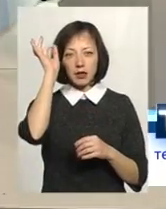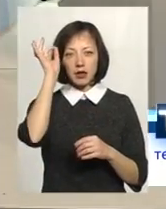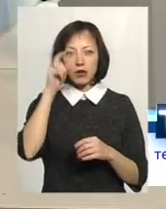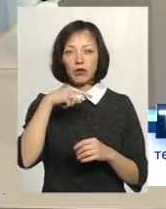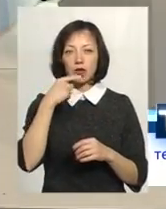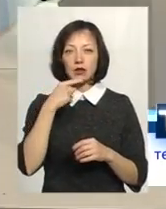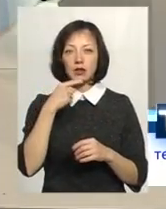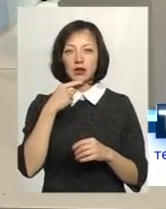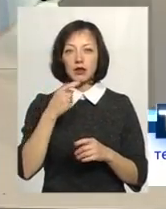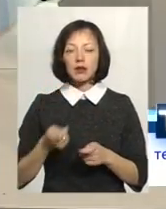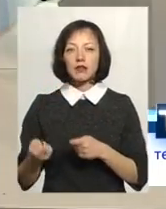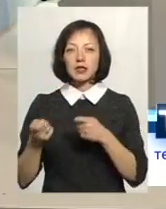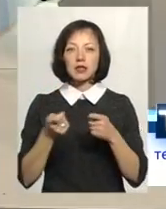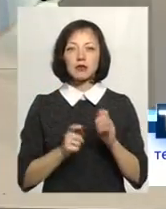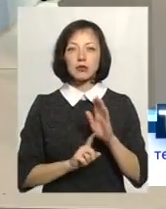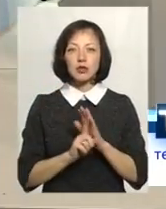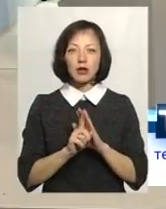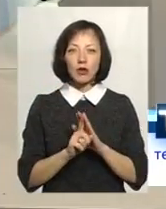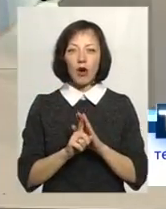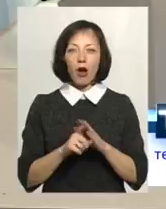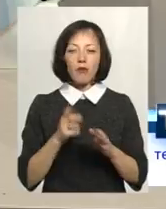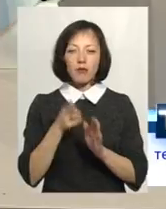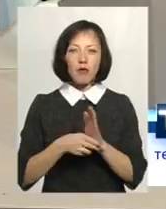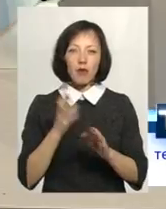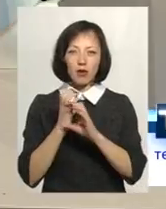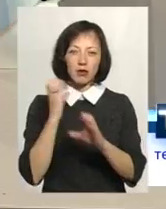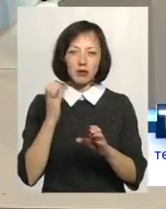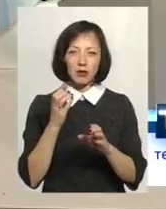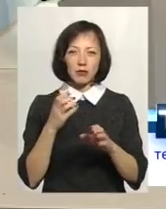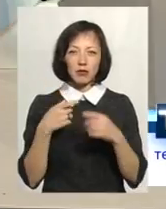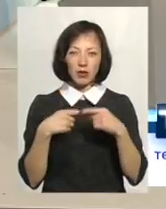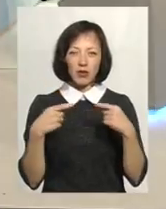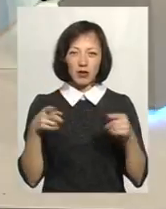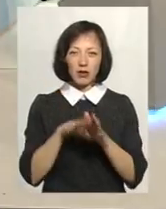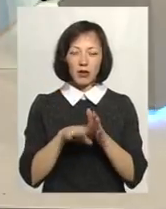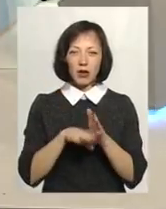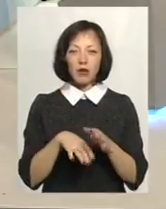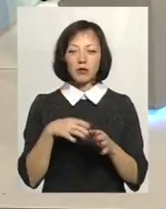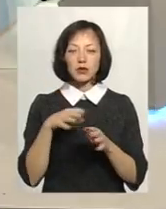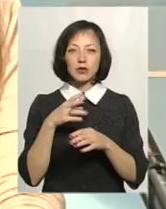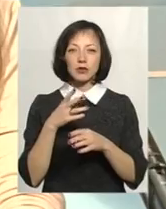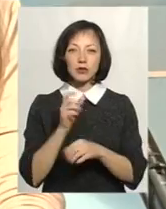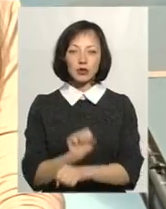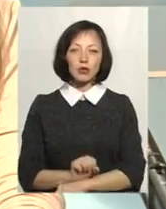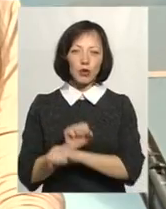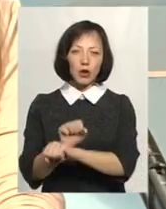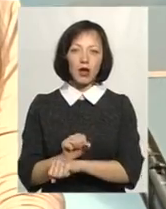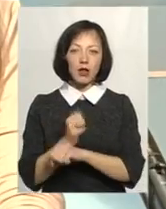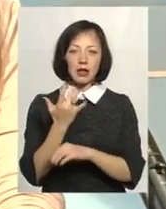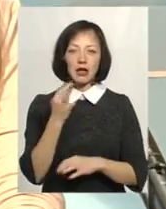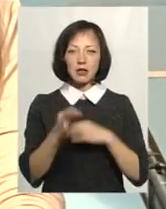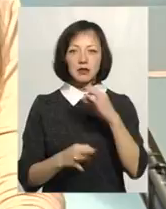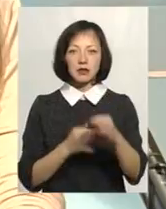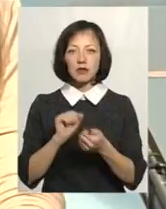вона говорила, що везли їх спочатку товарняком. Потім вони довго стояли, декілька діб стояли у